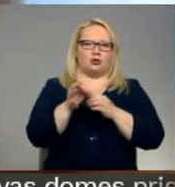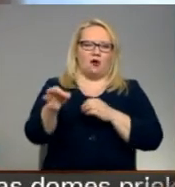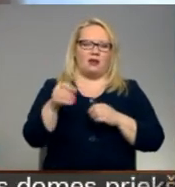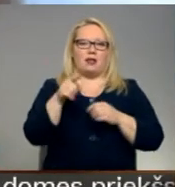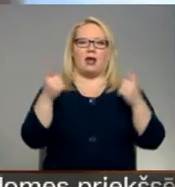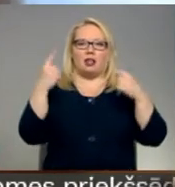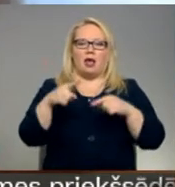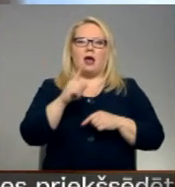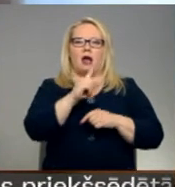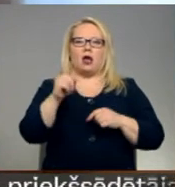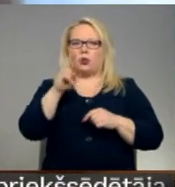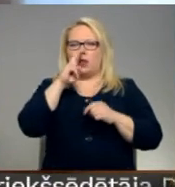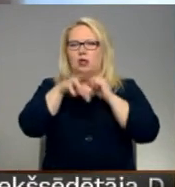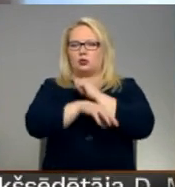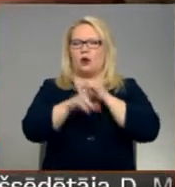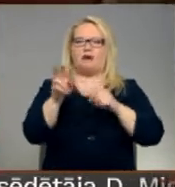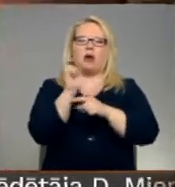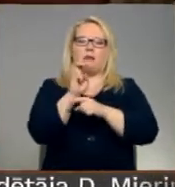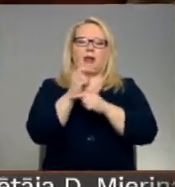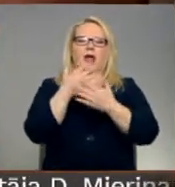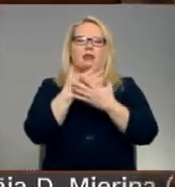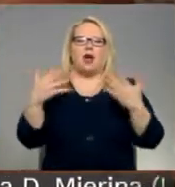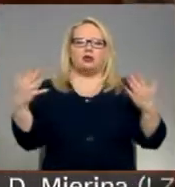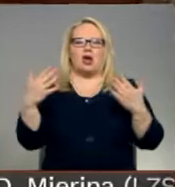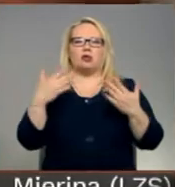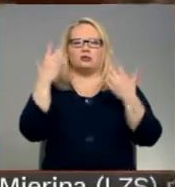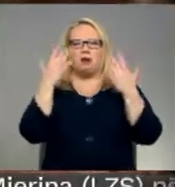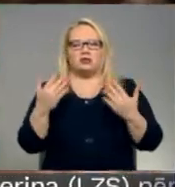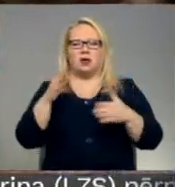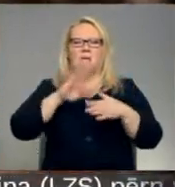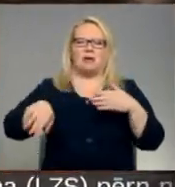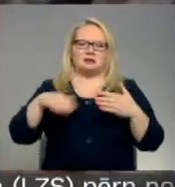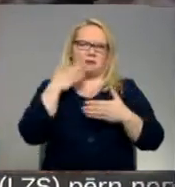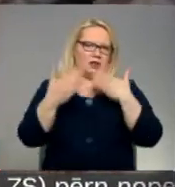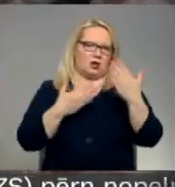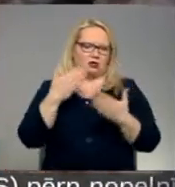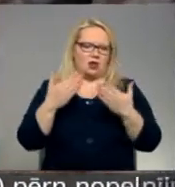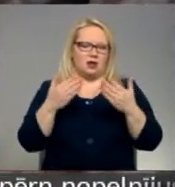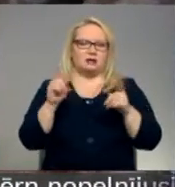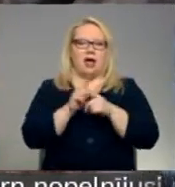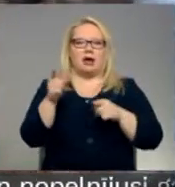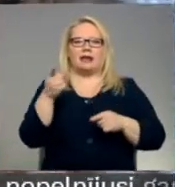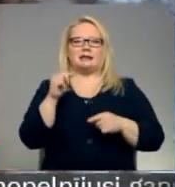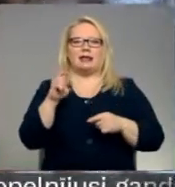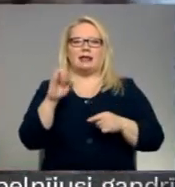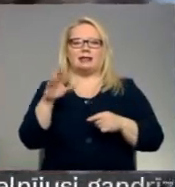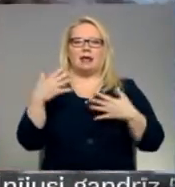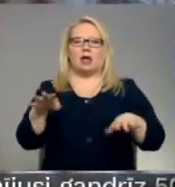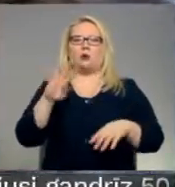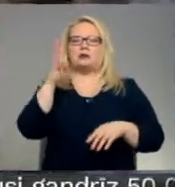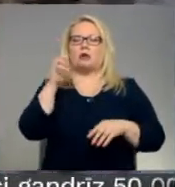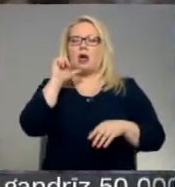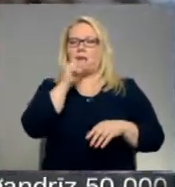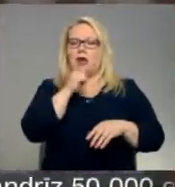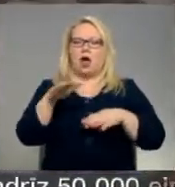nedēļas nogali var apmeklēt dažādus pasākumus bez iepriekšējas pieteikšanās. Tostarp arī Tatjana Sinicina jau 4. maijā